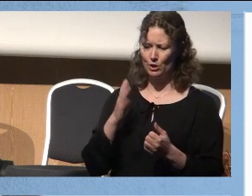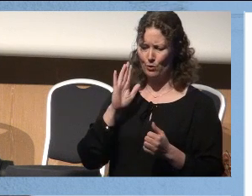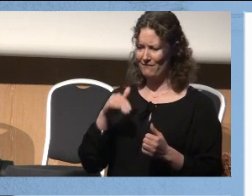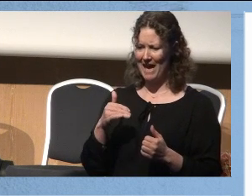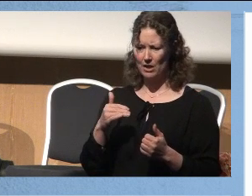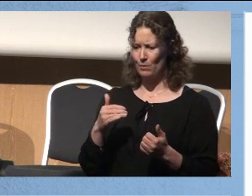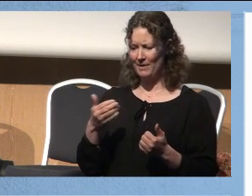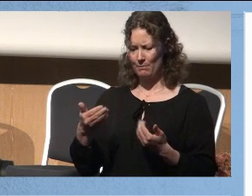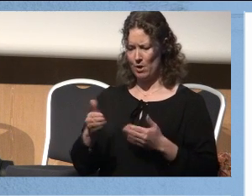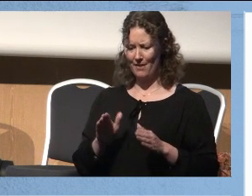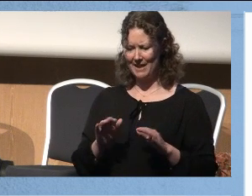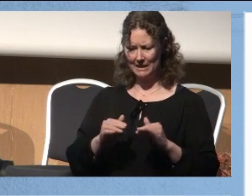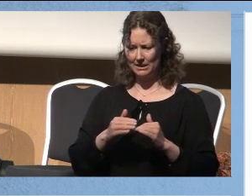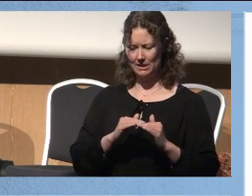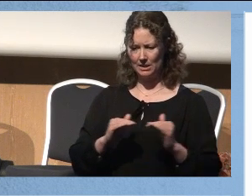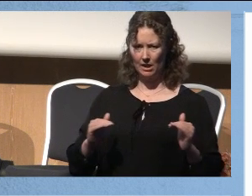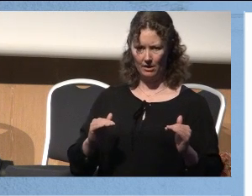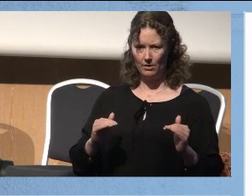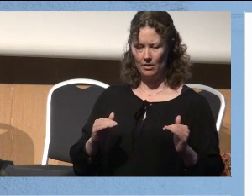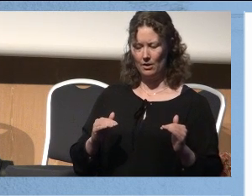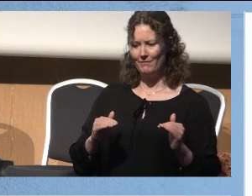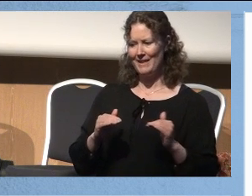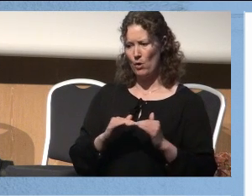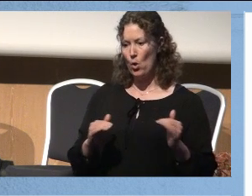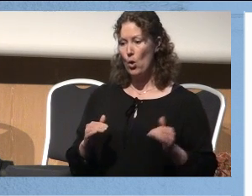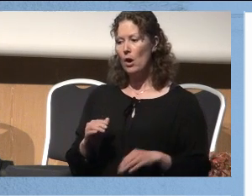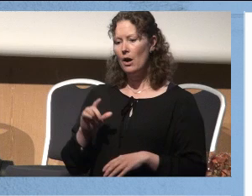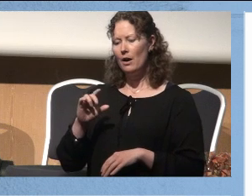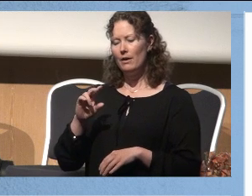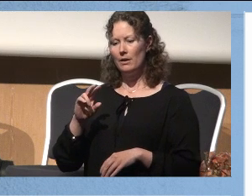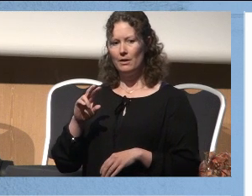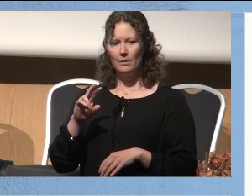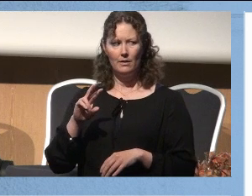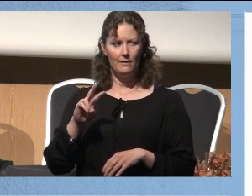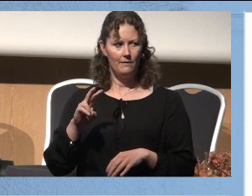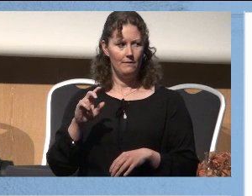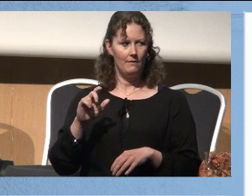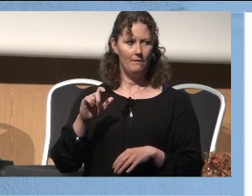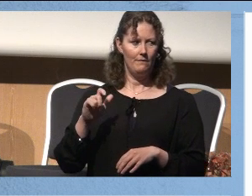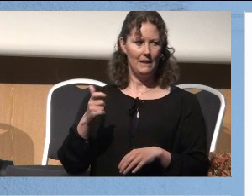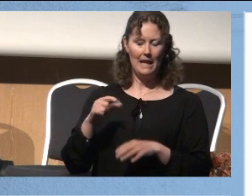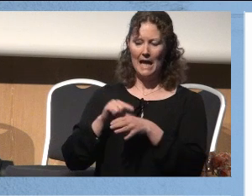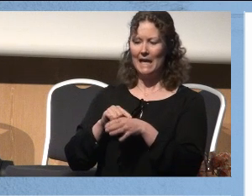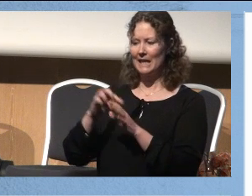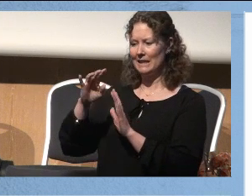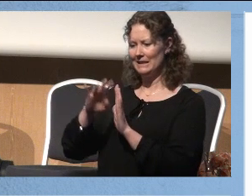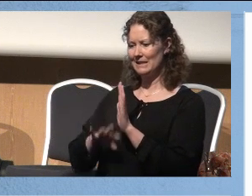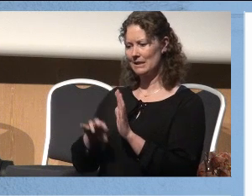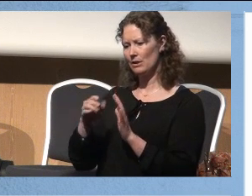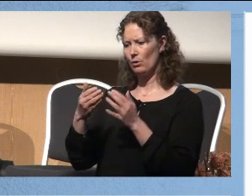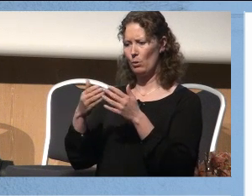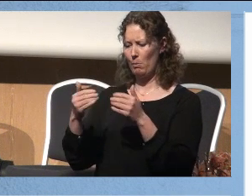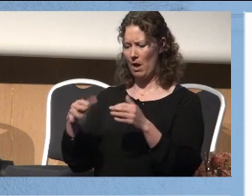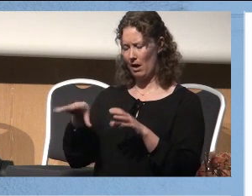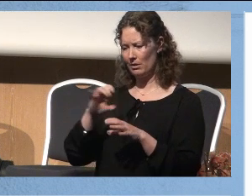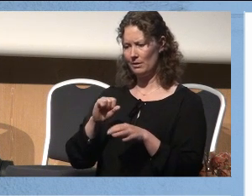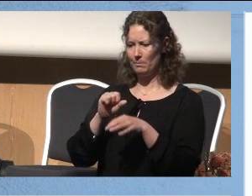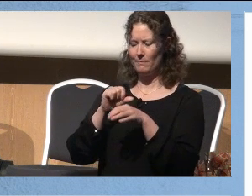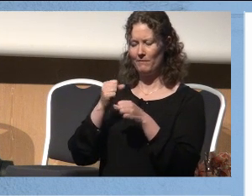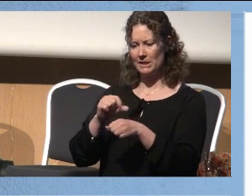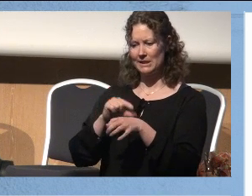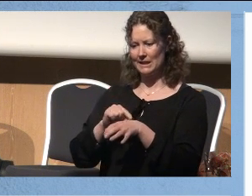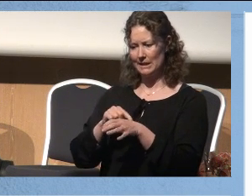avdelingsnivå. Legelisten.no har altså bare åpnet hele registret over det som finnes av fastleger, og la pasientene